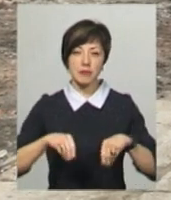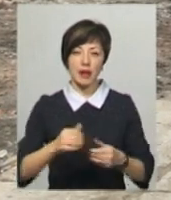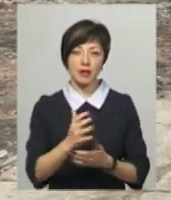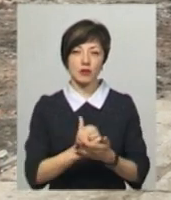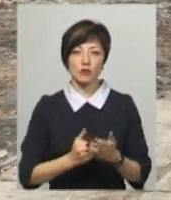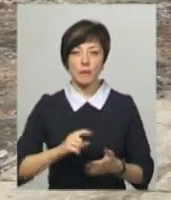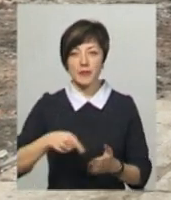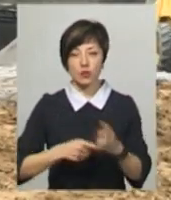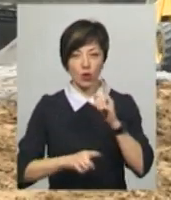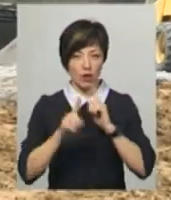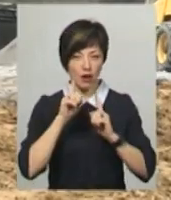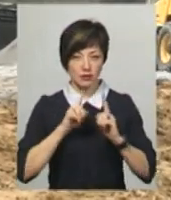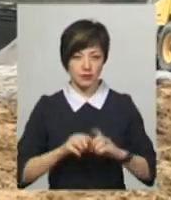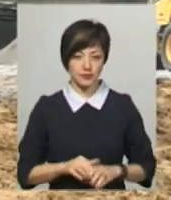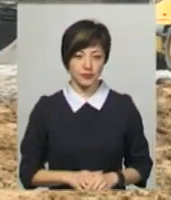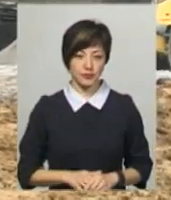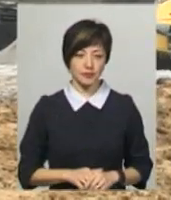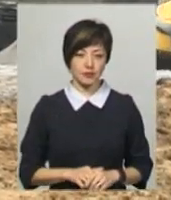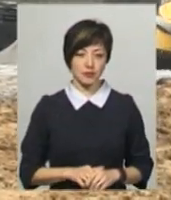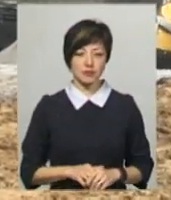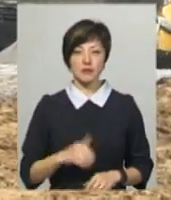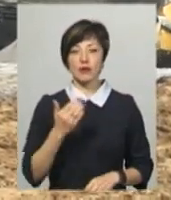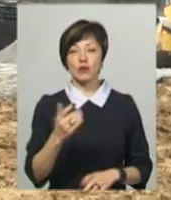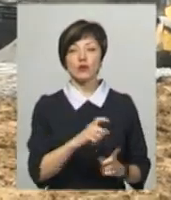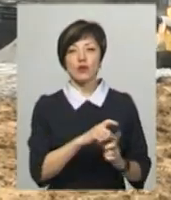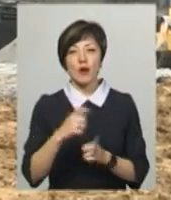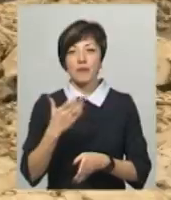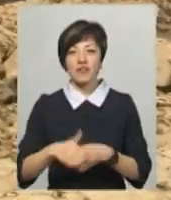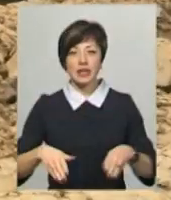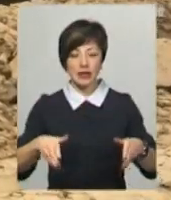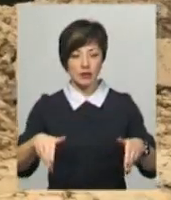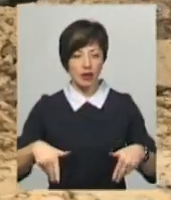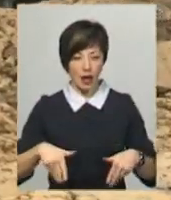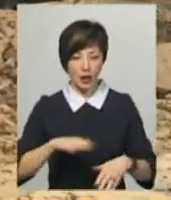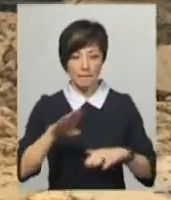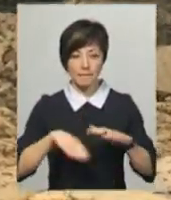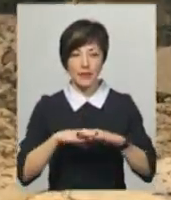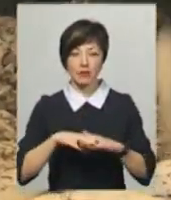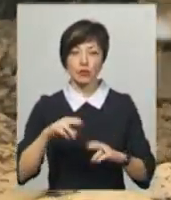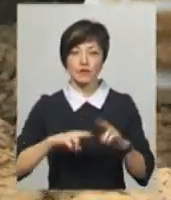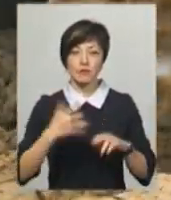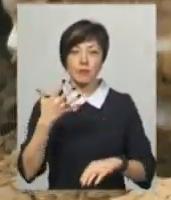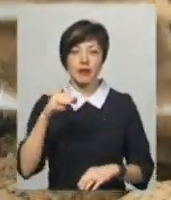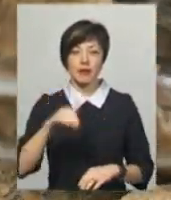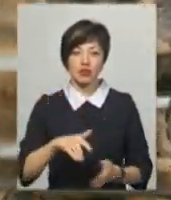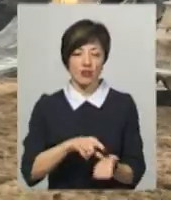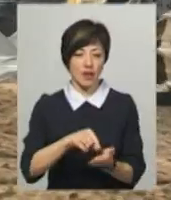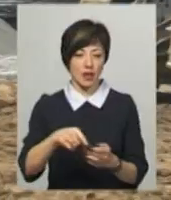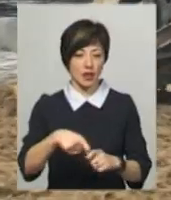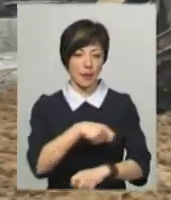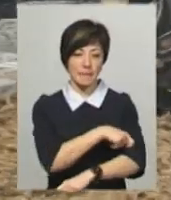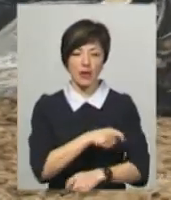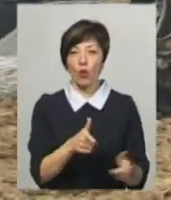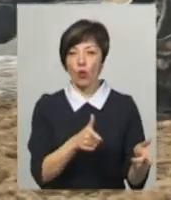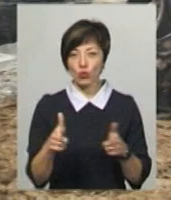ресурсів Хмельницької міської ради Олександр Чорнієвич. За його словами, виділена ділянка під будівництво має 5 тисяч квадратних метрів. Готовий об